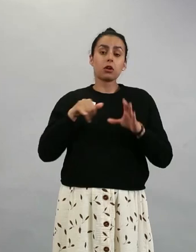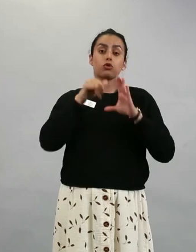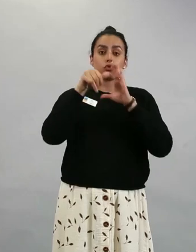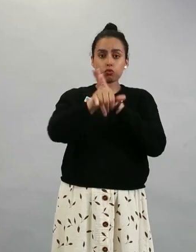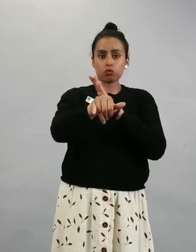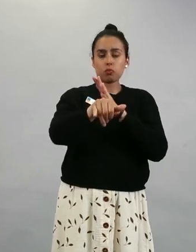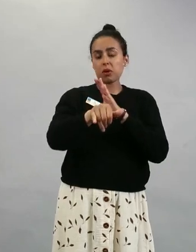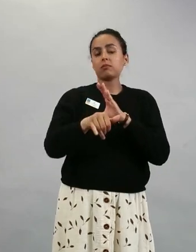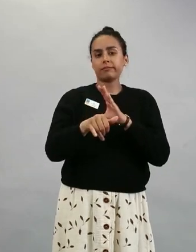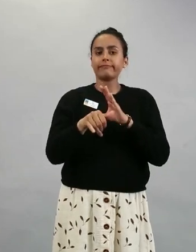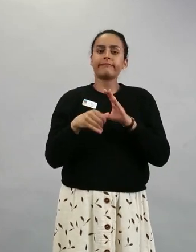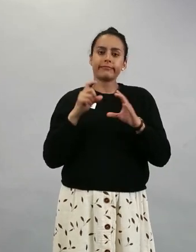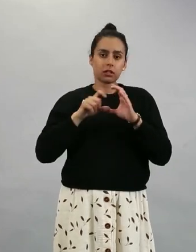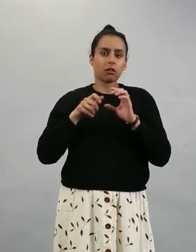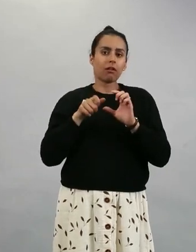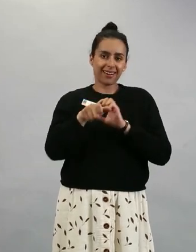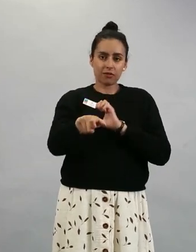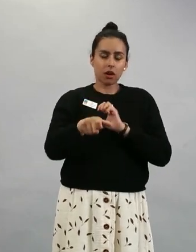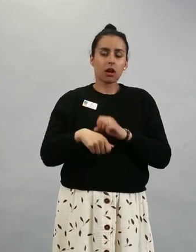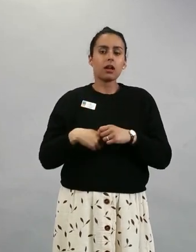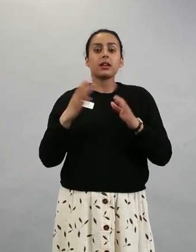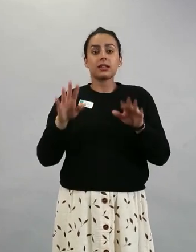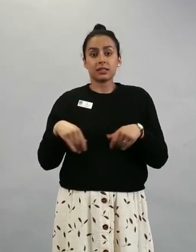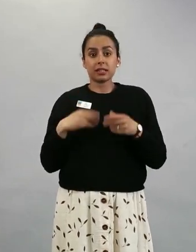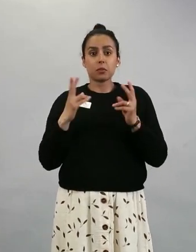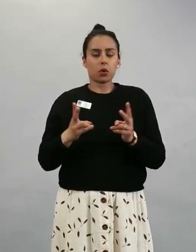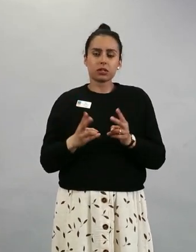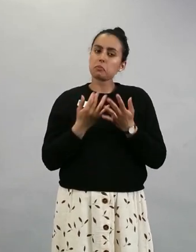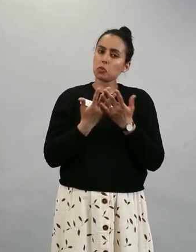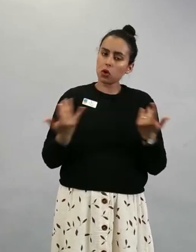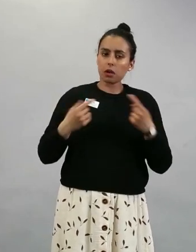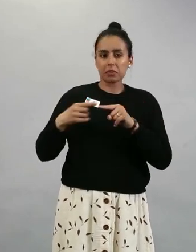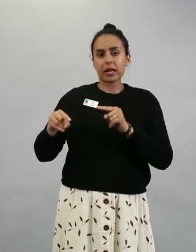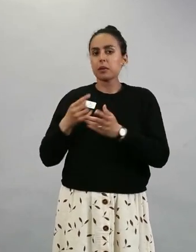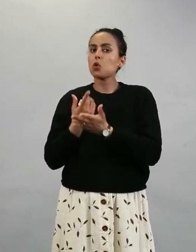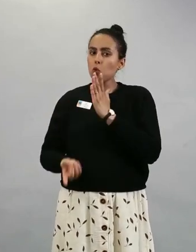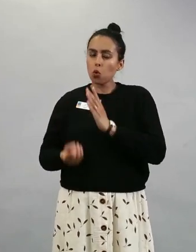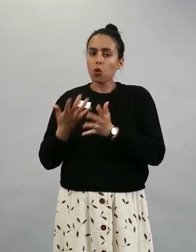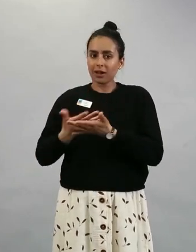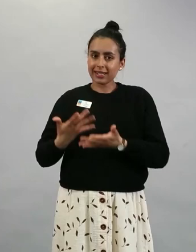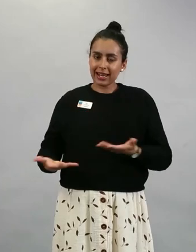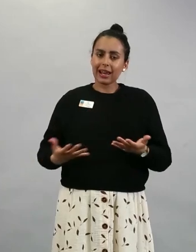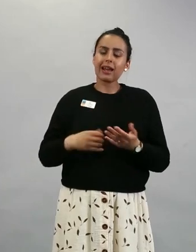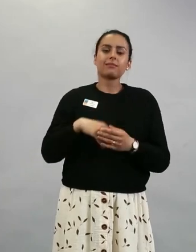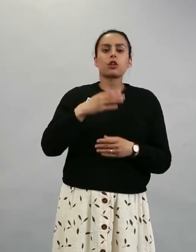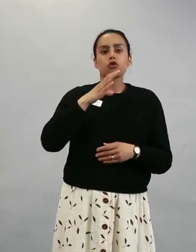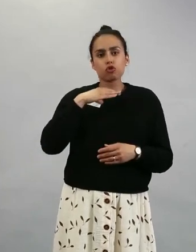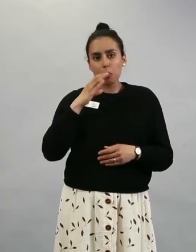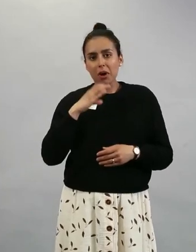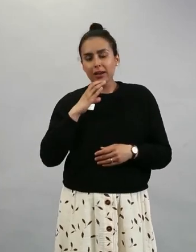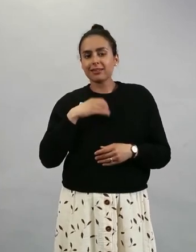-kanavalle ja dupattuna englanniksi, viroksi, arabiaksi, soraniksi, venäjäksi ja somaliaksi myös